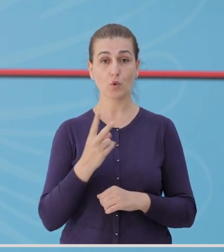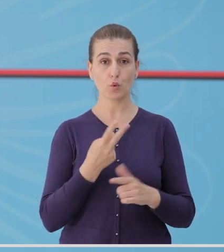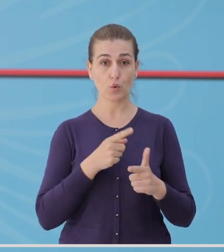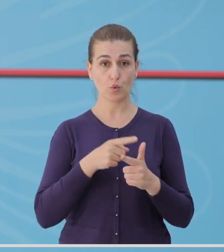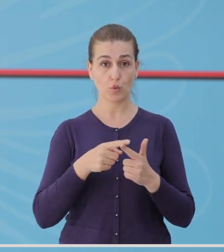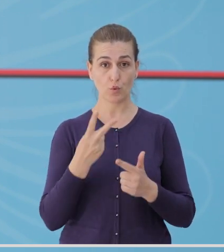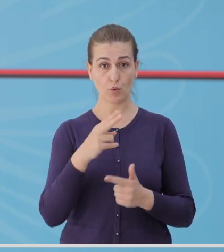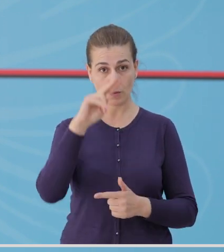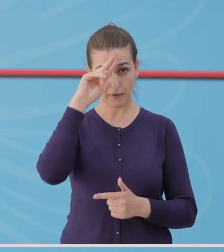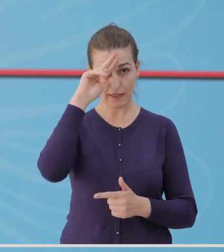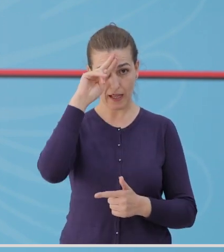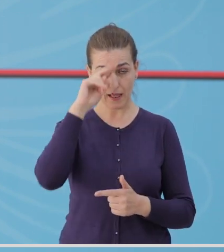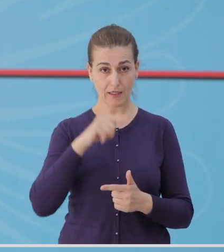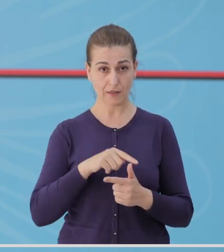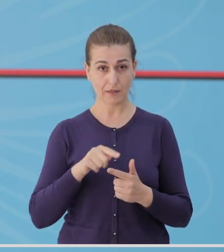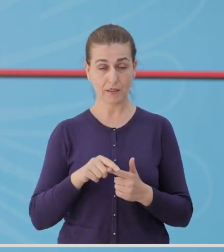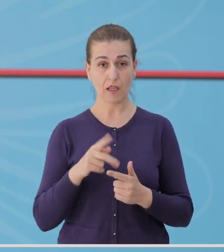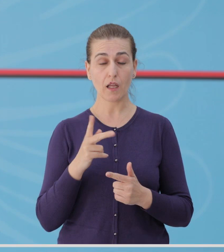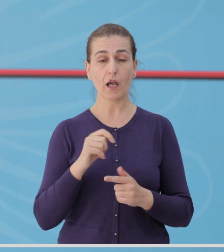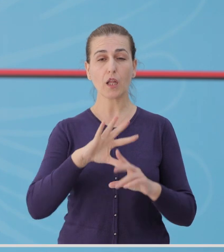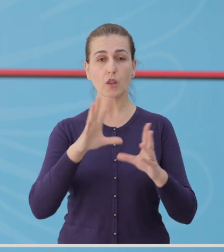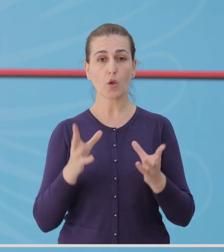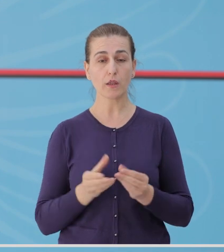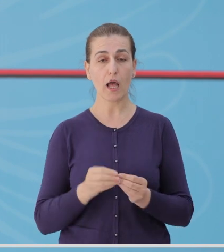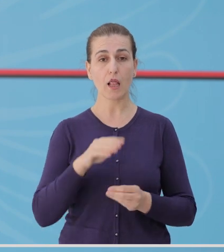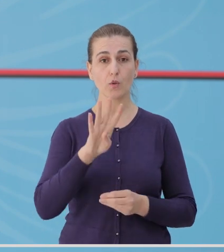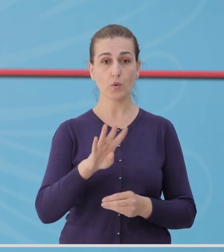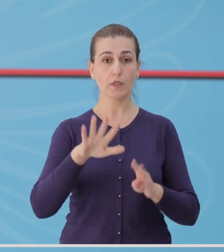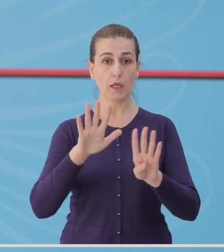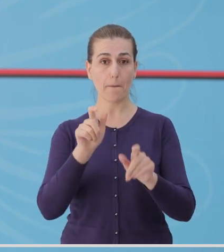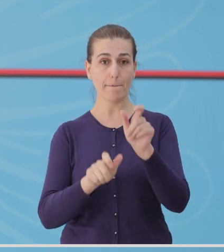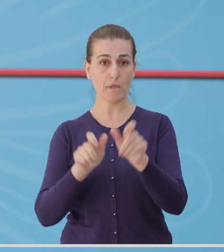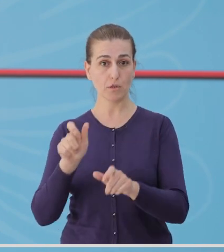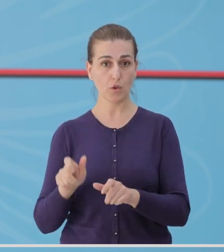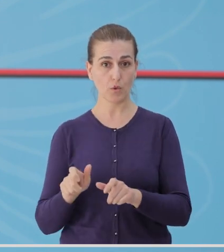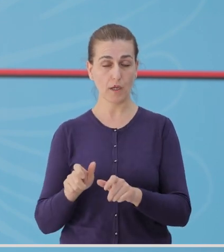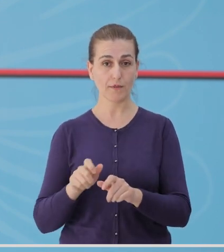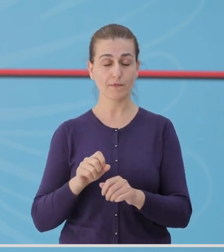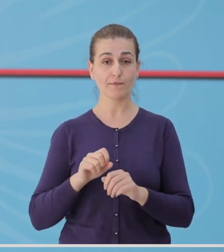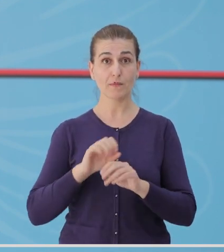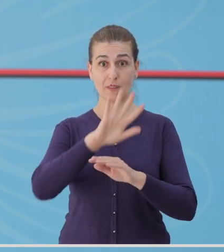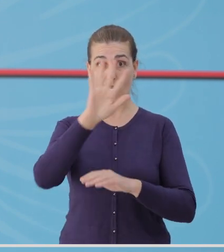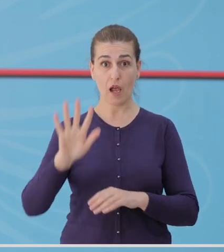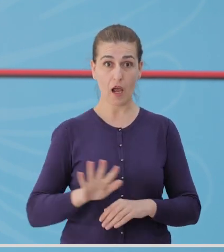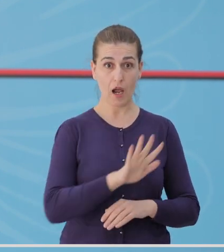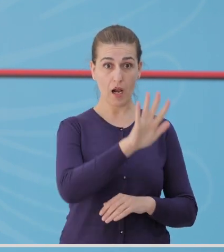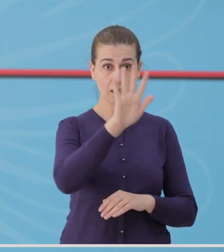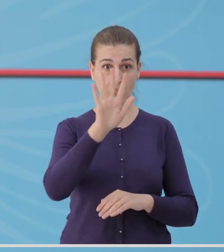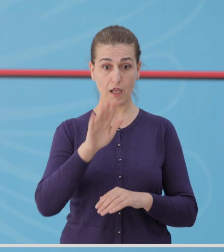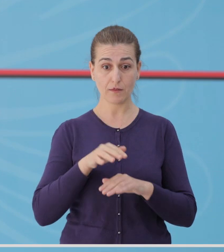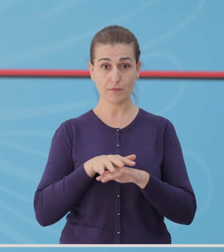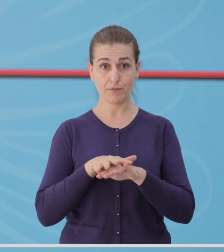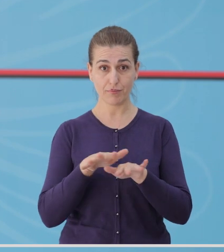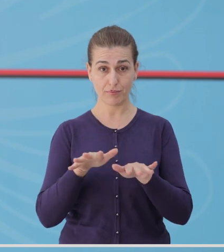2 spitalet, COVID-2 aktualisht po marin shërbimin 29 pacientë. Harta e të prekurve nga COVID